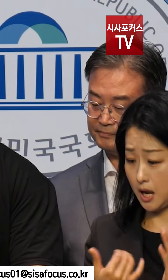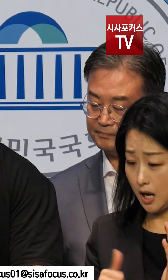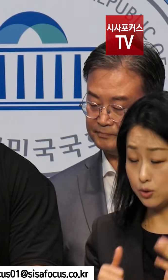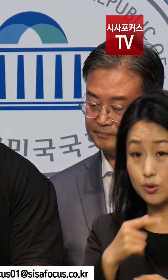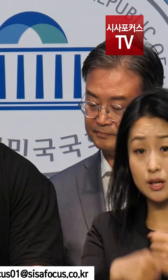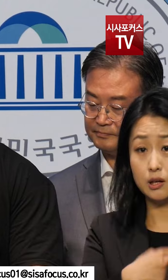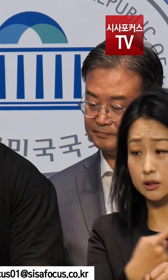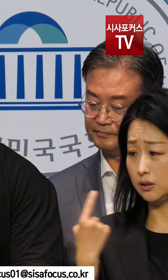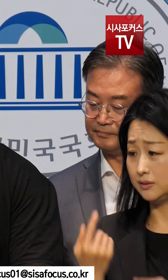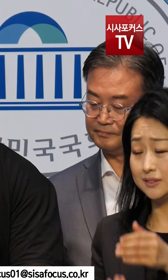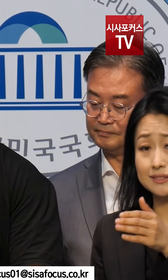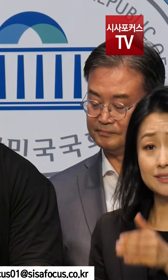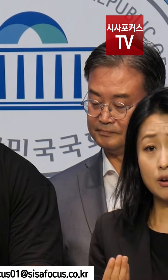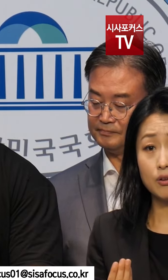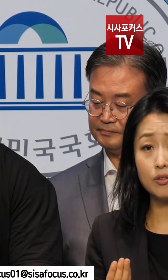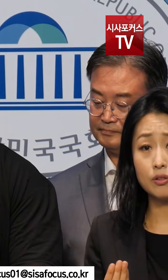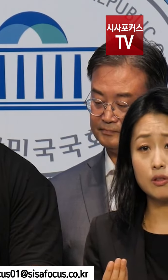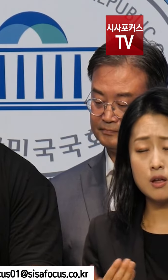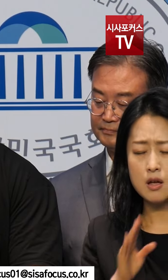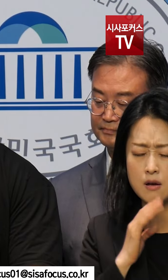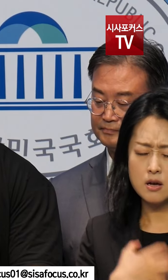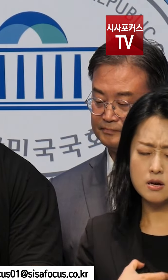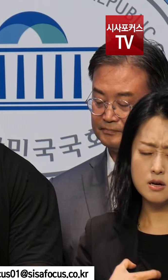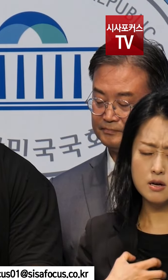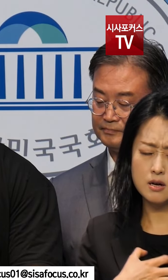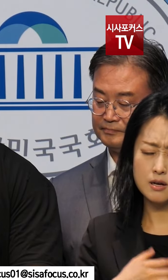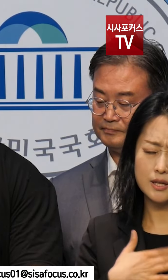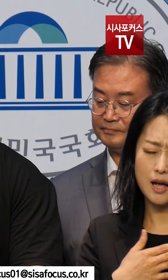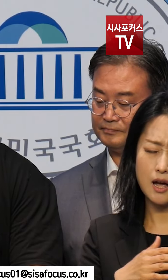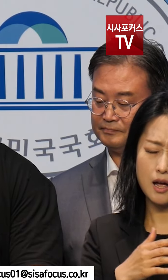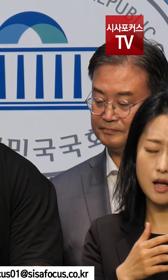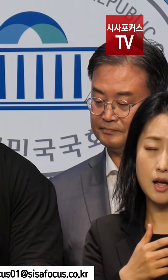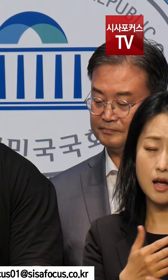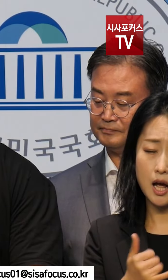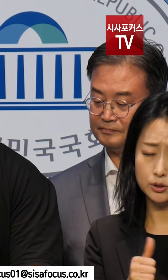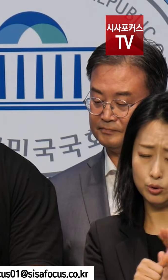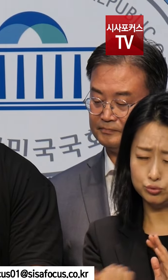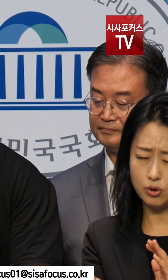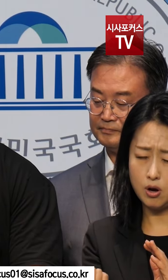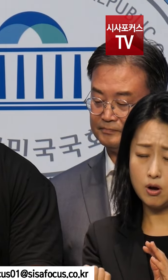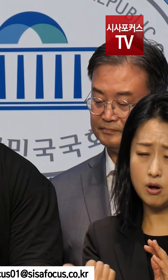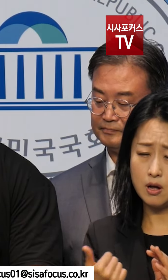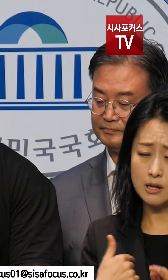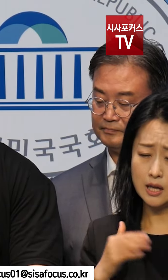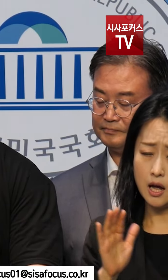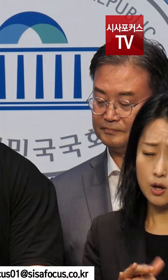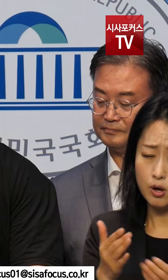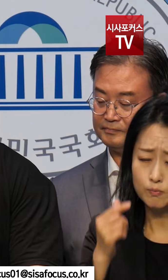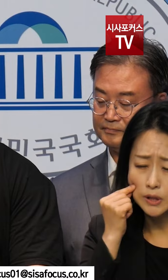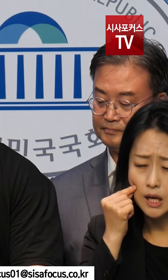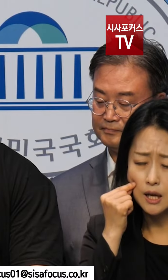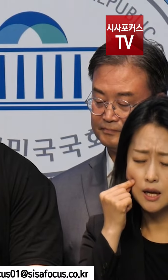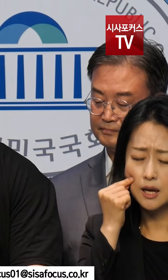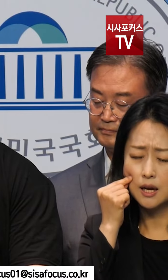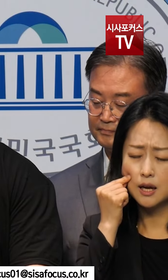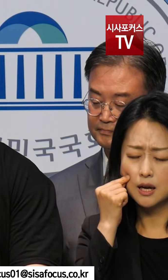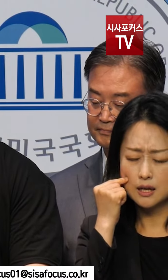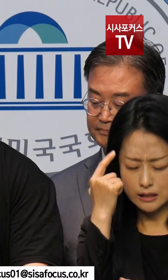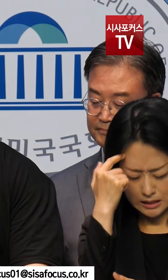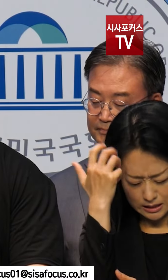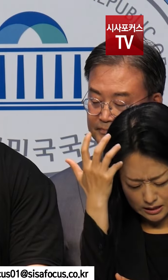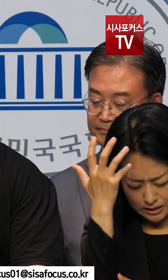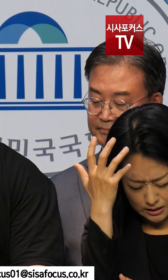1년 전 그날 그 현장 속에서 고통스럽게 죽어간 가족들을 도와주지 못했다는 죄책감에서 벗어나지 못하고 있습니다.